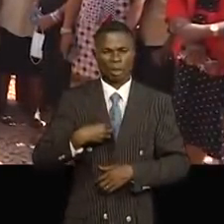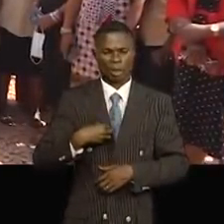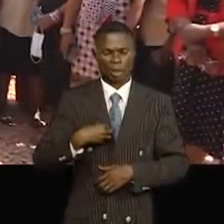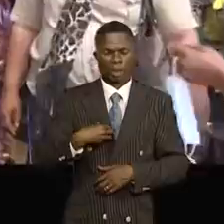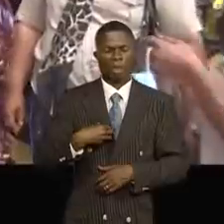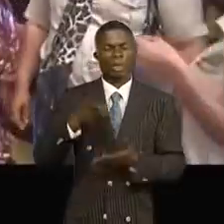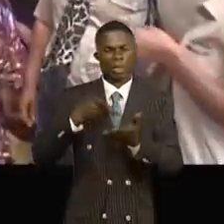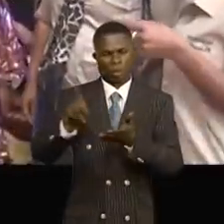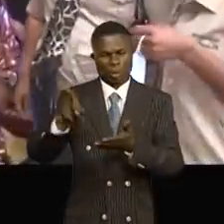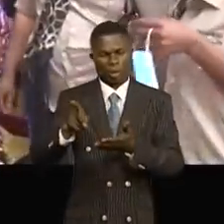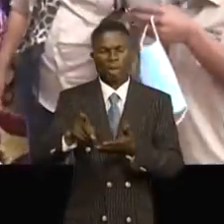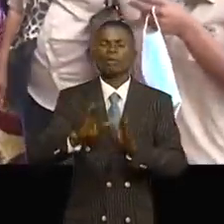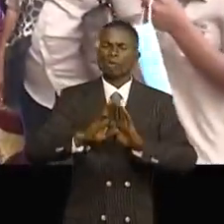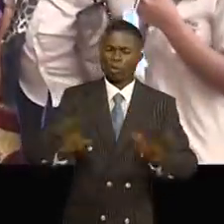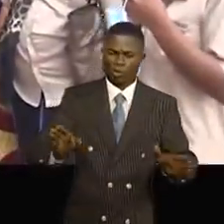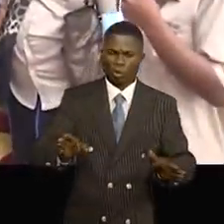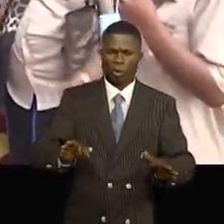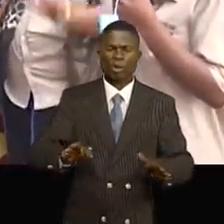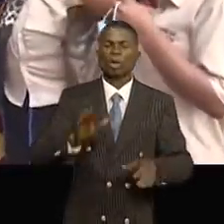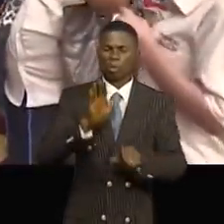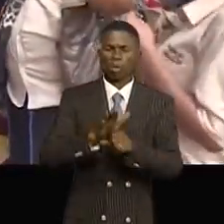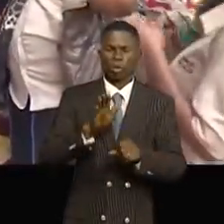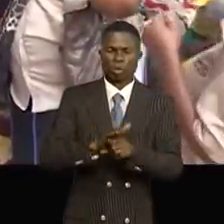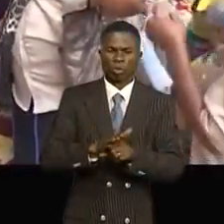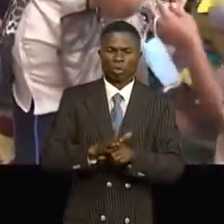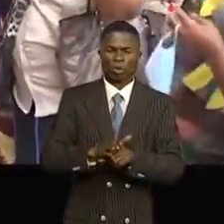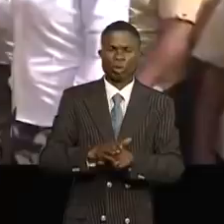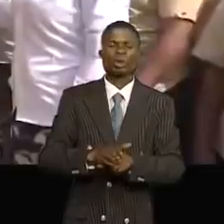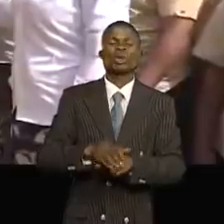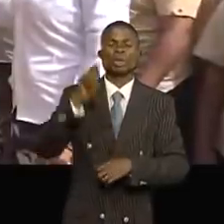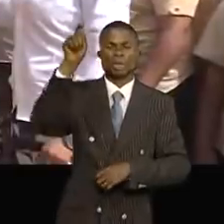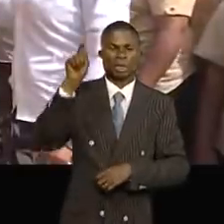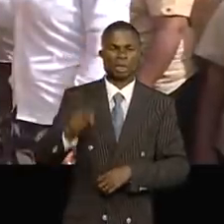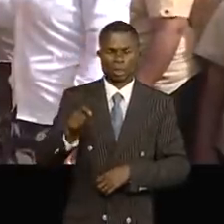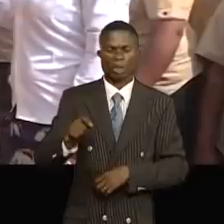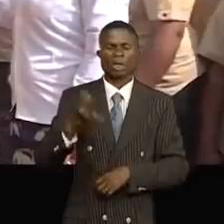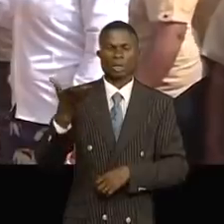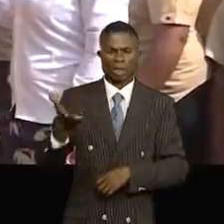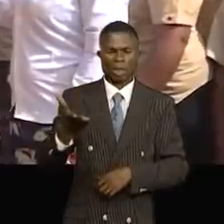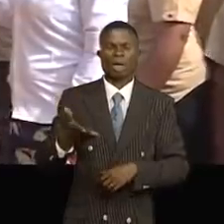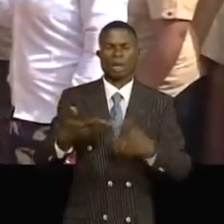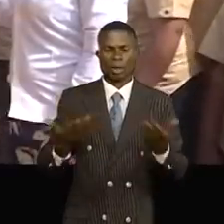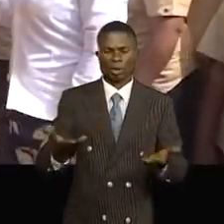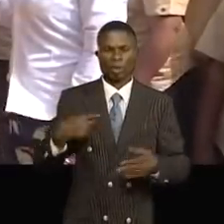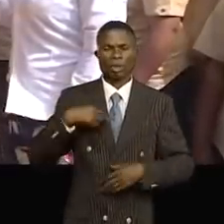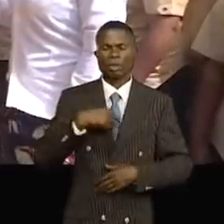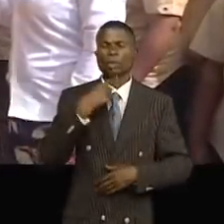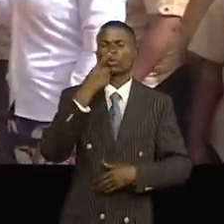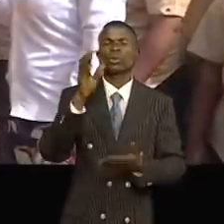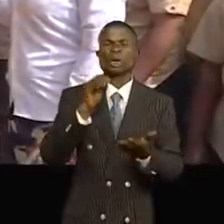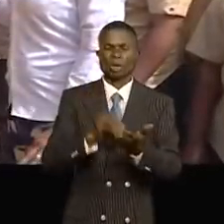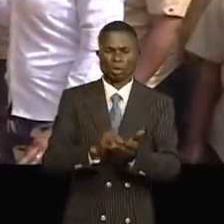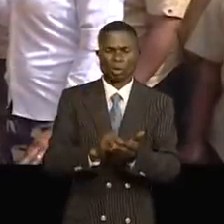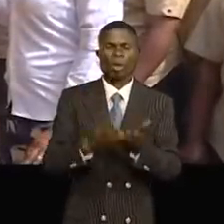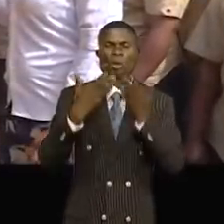récompensées et vous méritez amplement cette distinction. Ainsi, nous remercie-moi